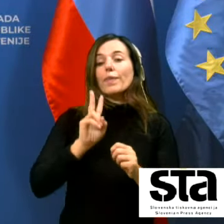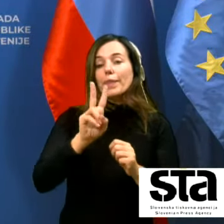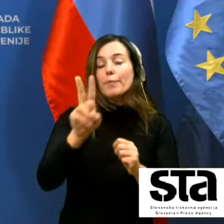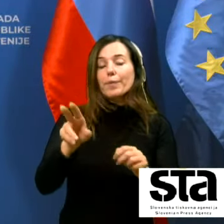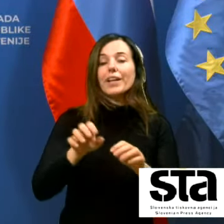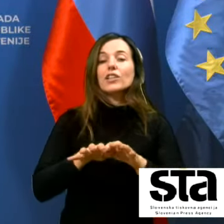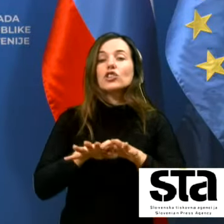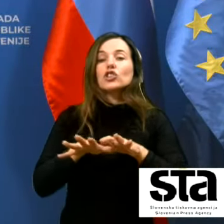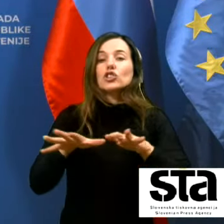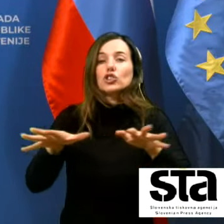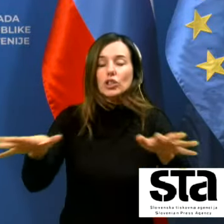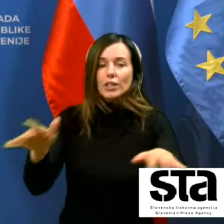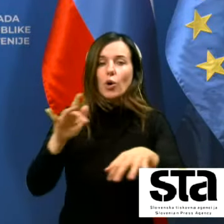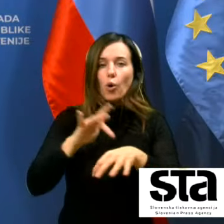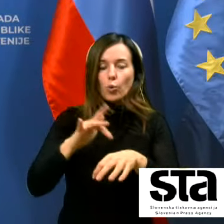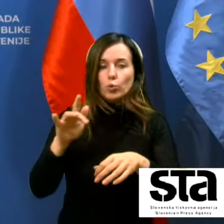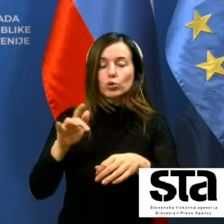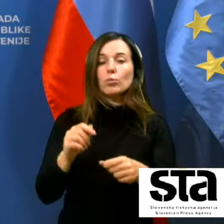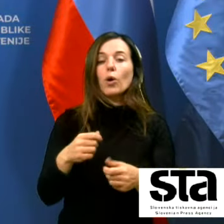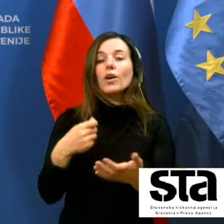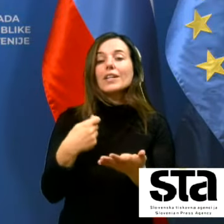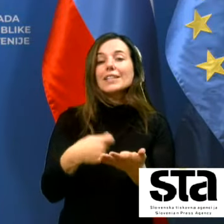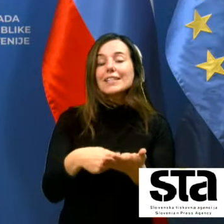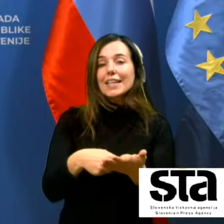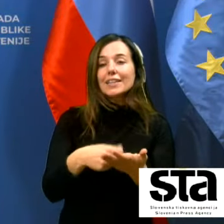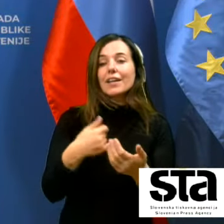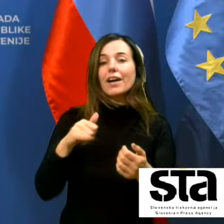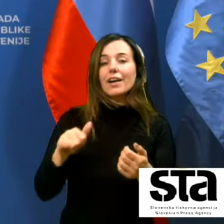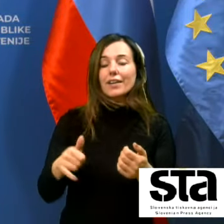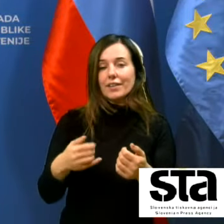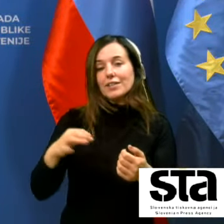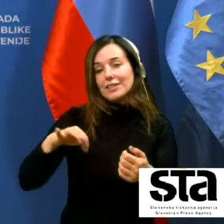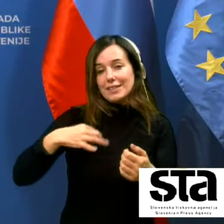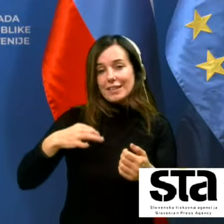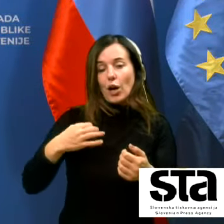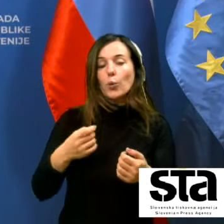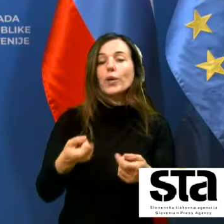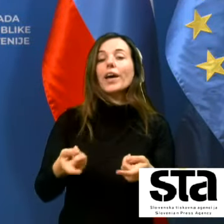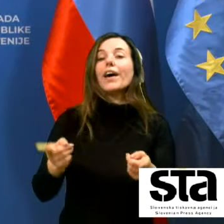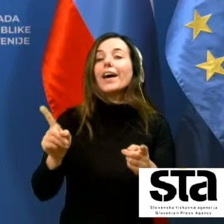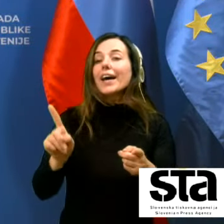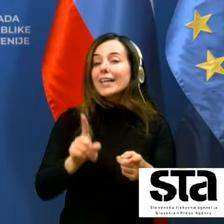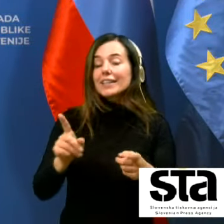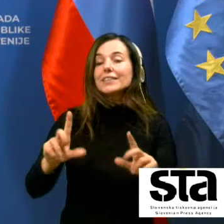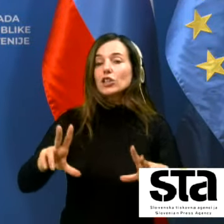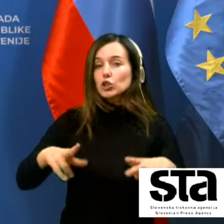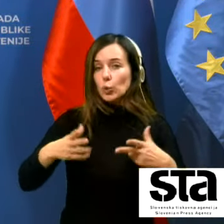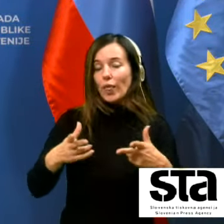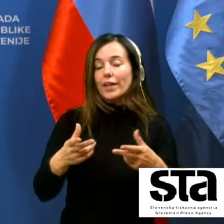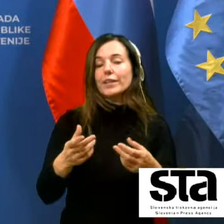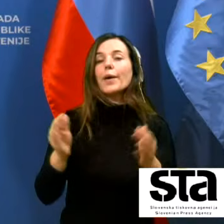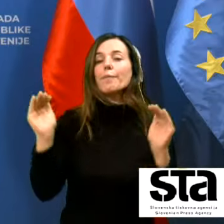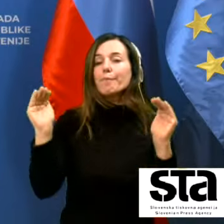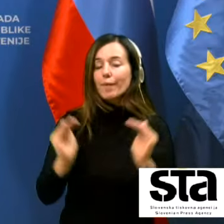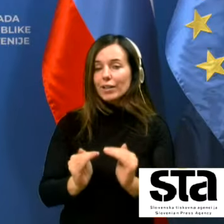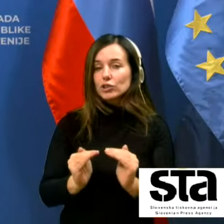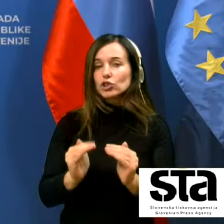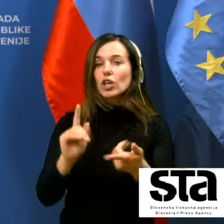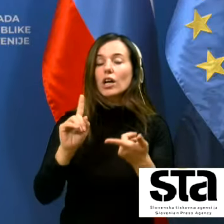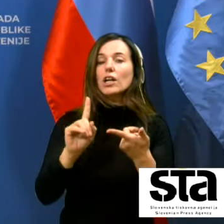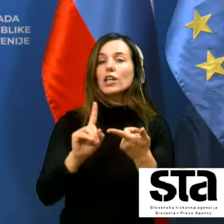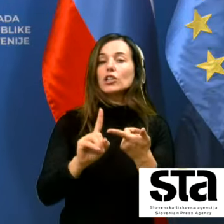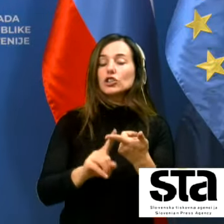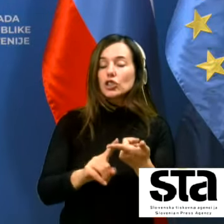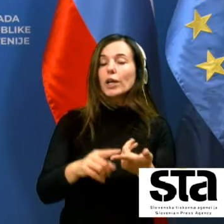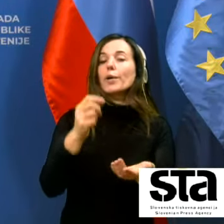in je cena seveda vsega skupaj in ne nazadnje zdravja in življenja bistveno manjša če tem ljudem seveda